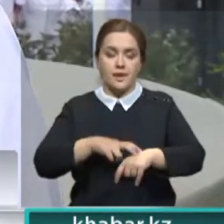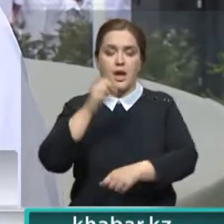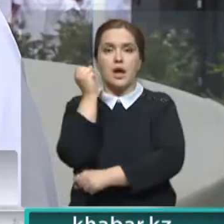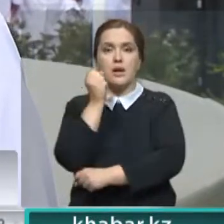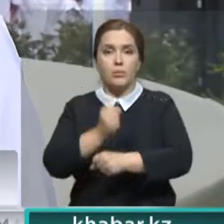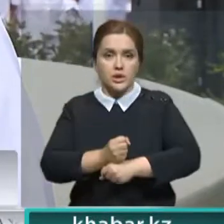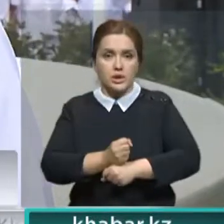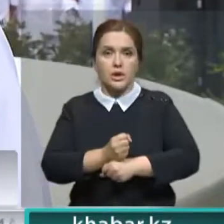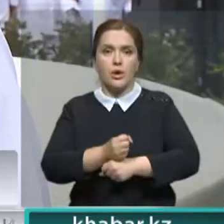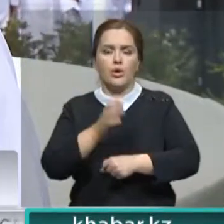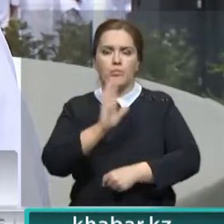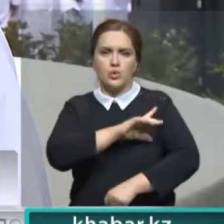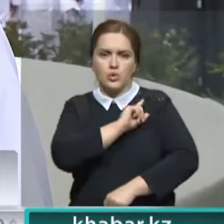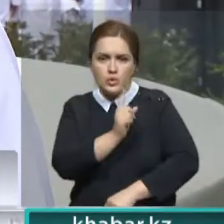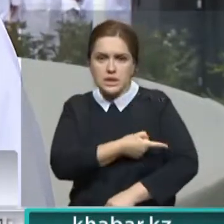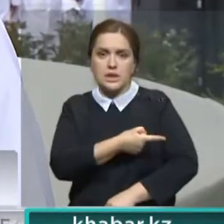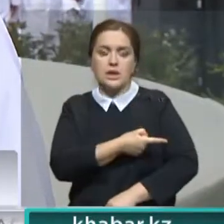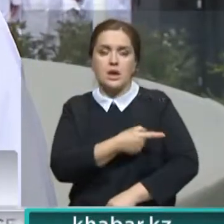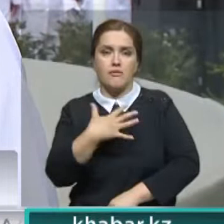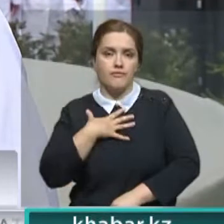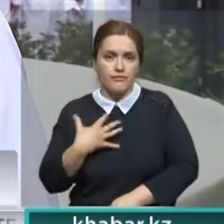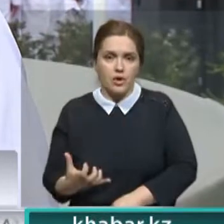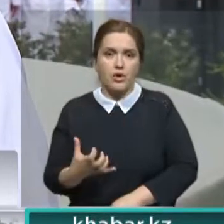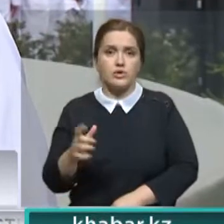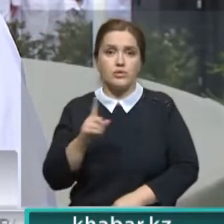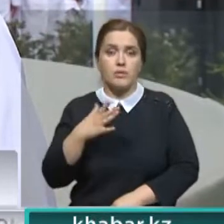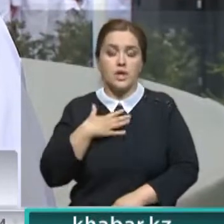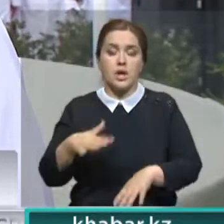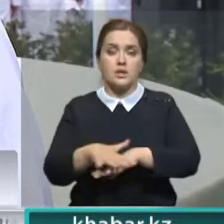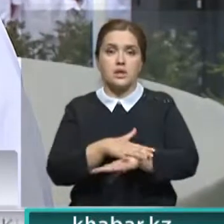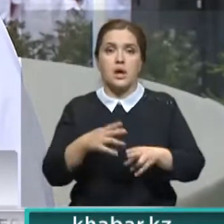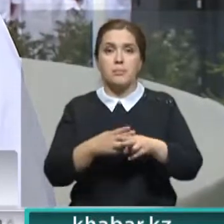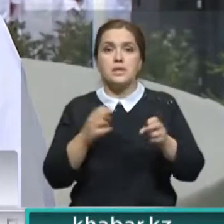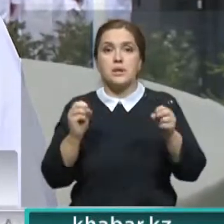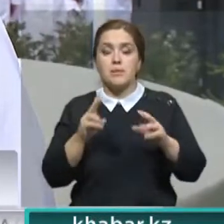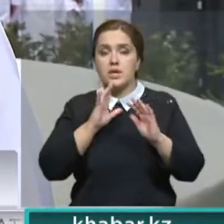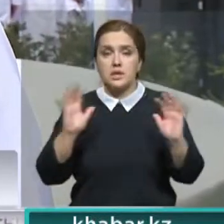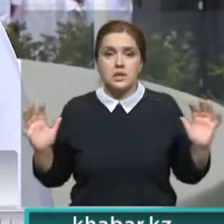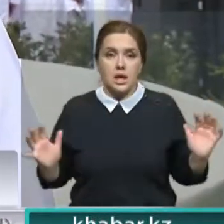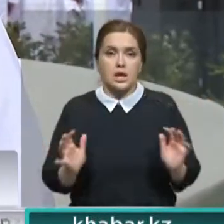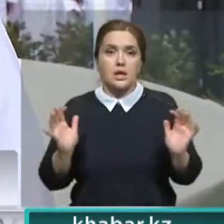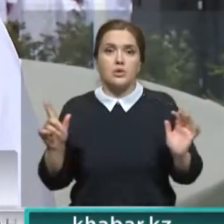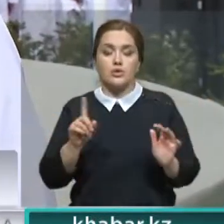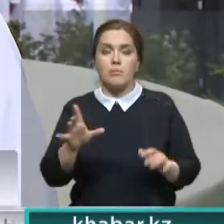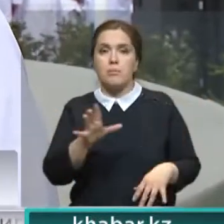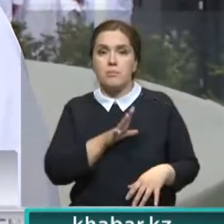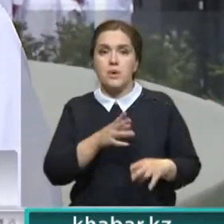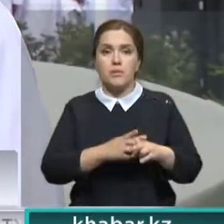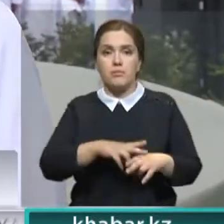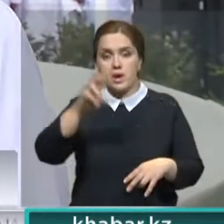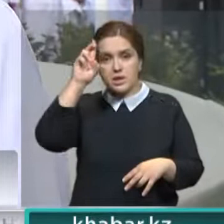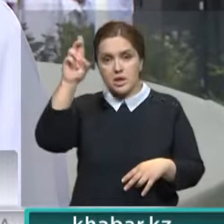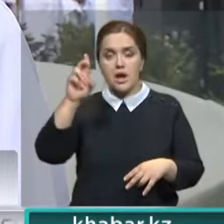приложат все усилия для того, чтобы нашу национальную безопасность сохранить. И чтобы было в стране